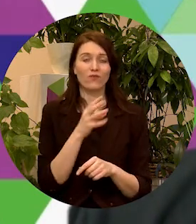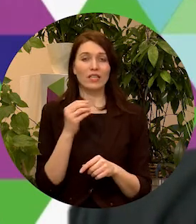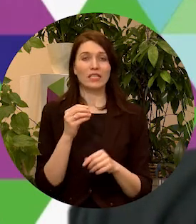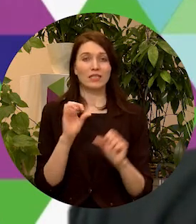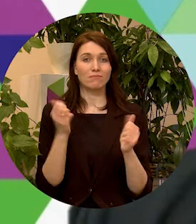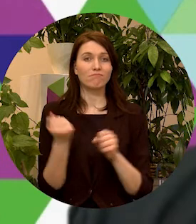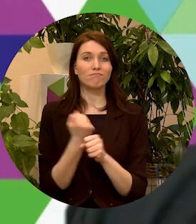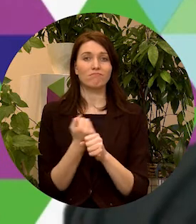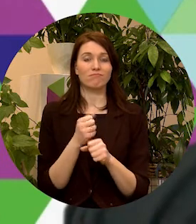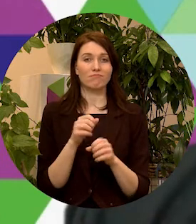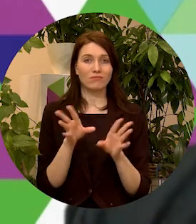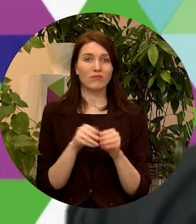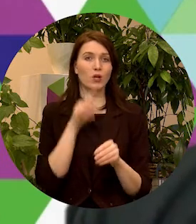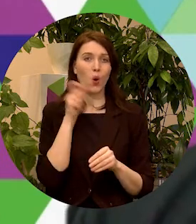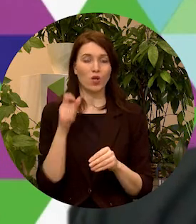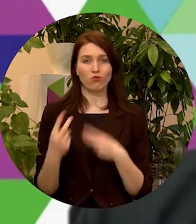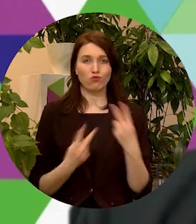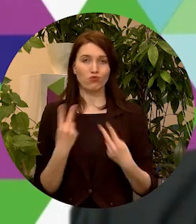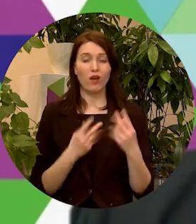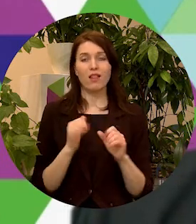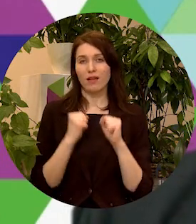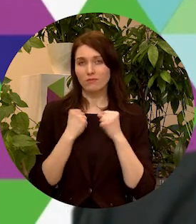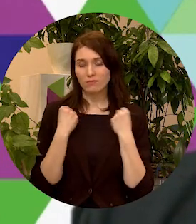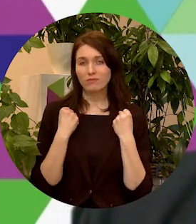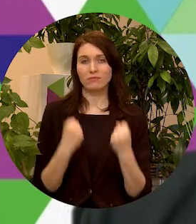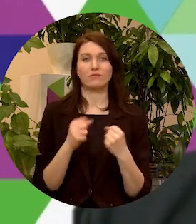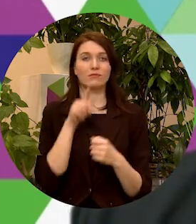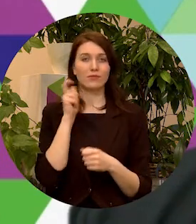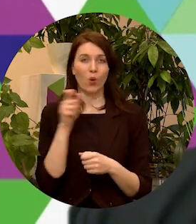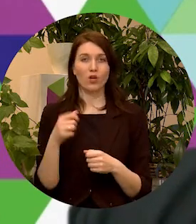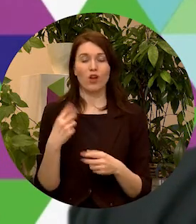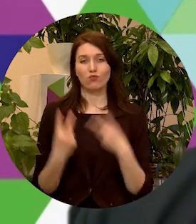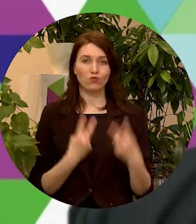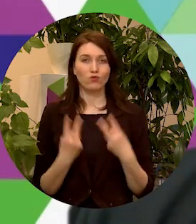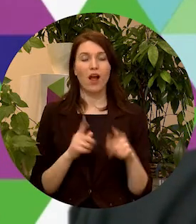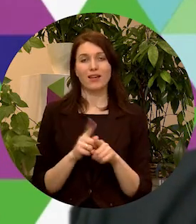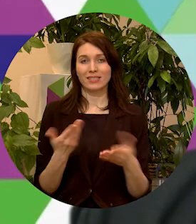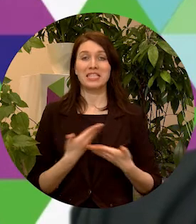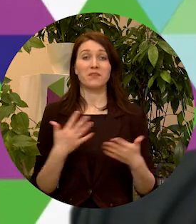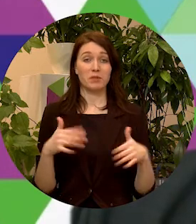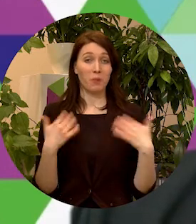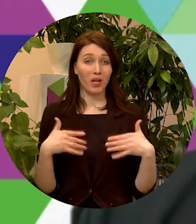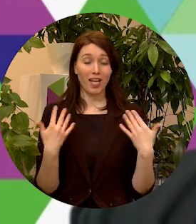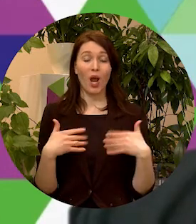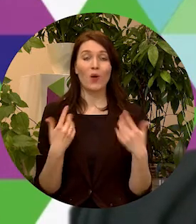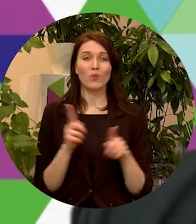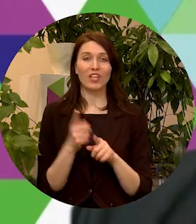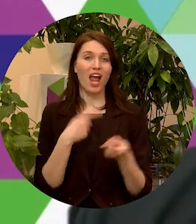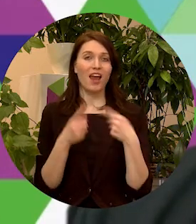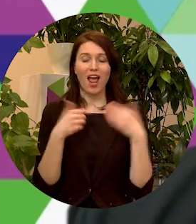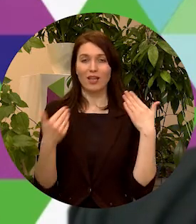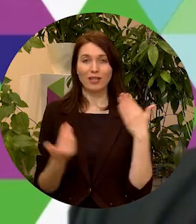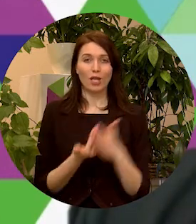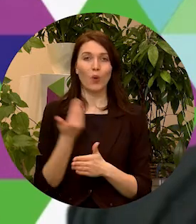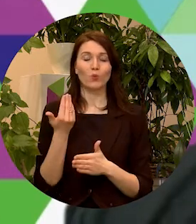jauniešu enerģiju, lai stiprinātu jauniešu enerģiju un dzīves prieku un atjaunotu